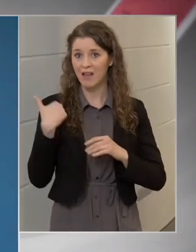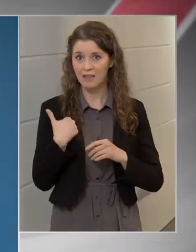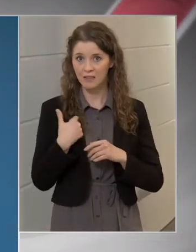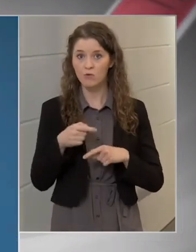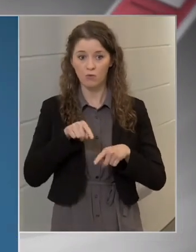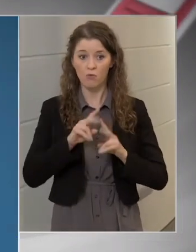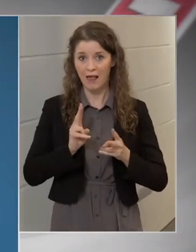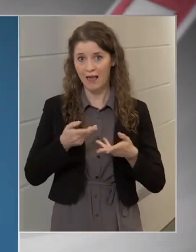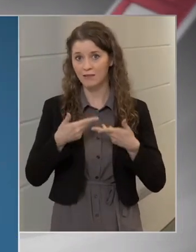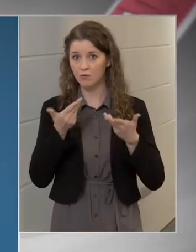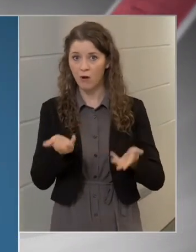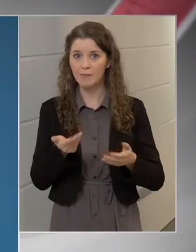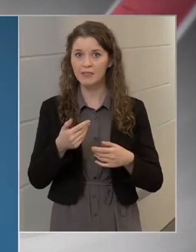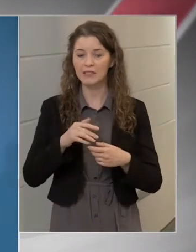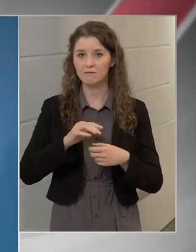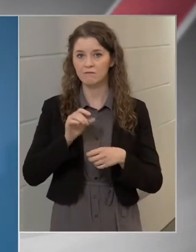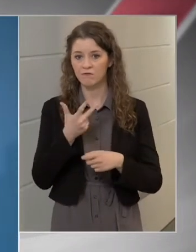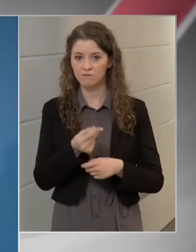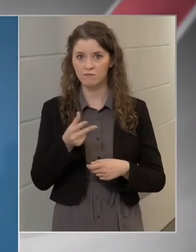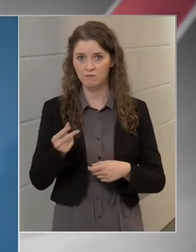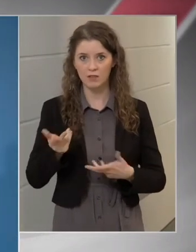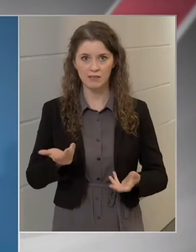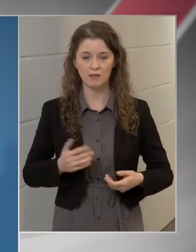a koronavírus elleni vakcinát?